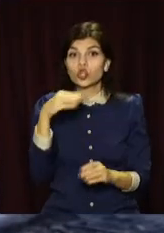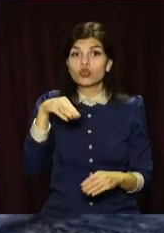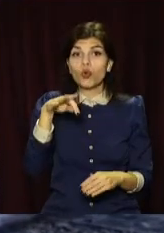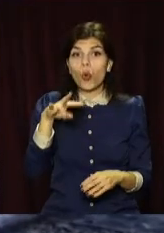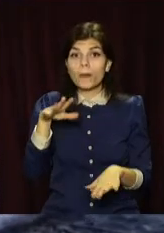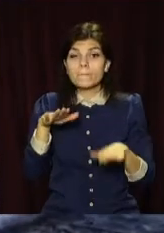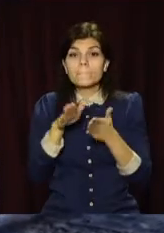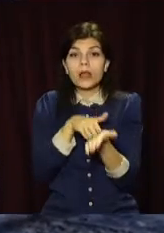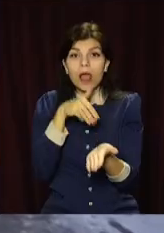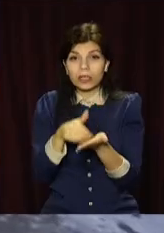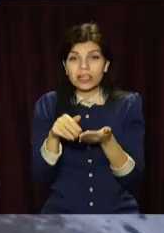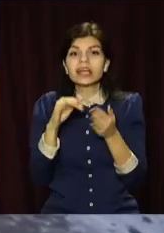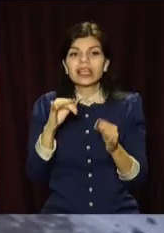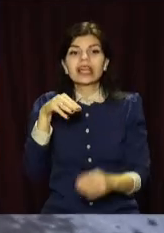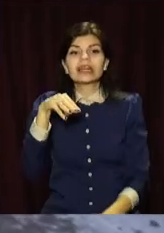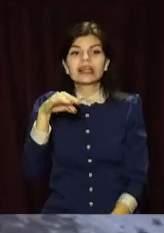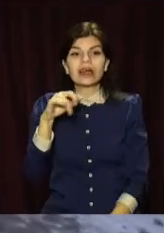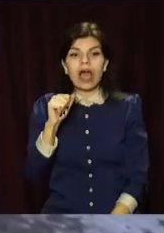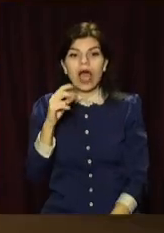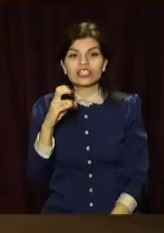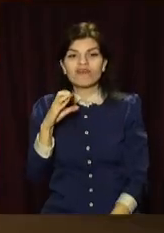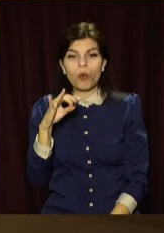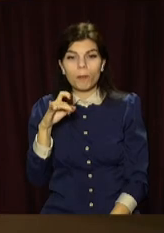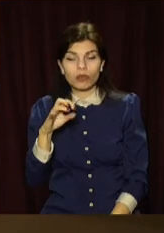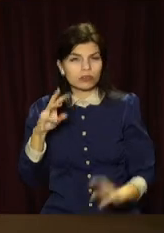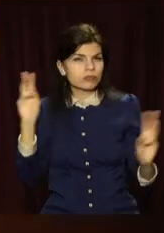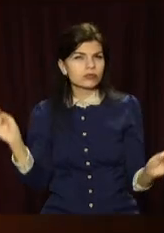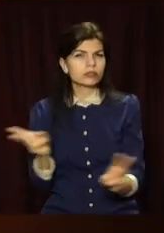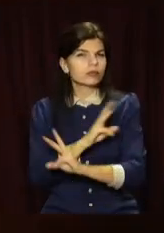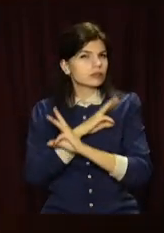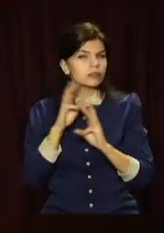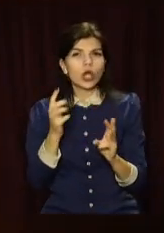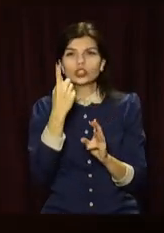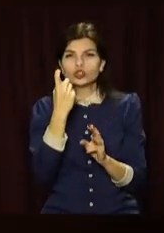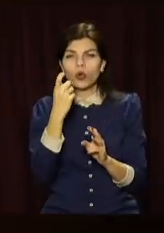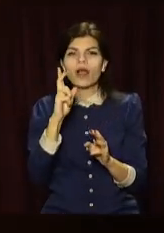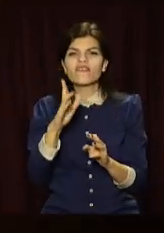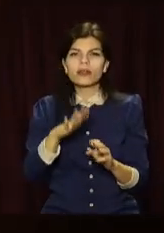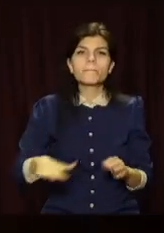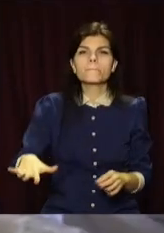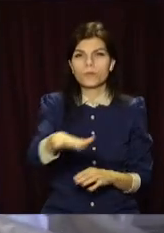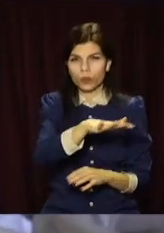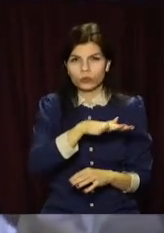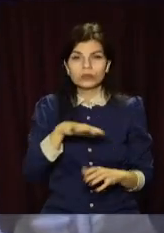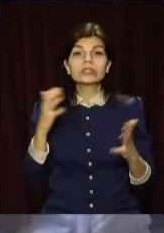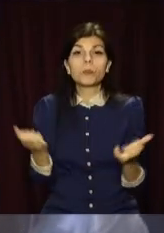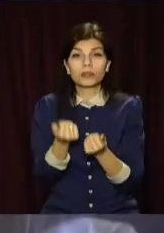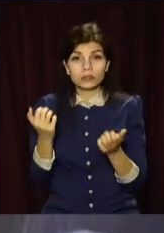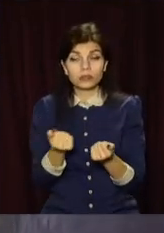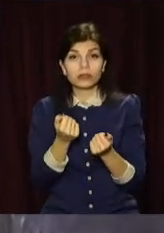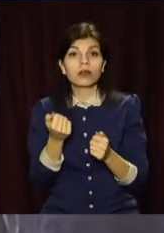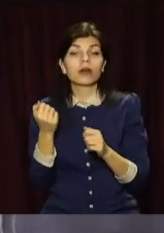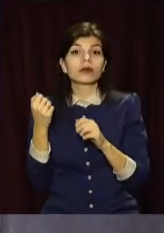мастила та трансформатор. ДСНС повідомили, полум'я розповсюдилося на 100 квадратних метрів. Рятувальники